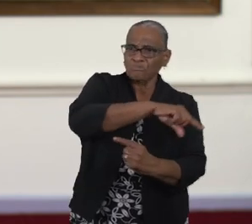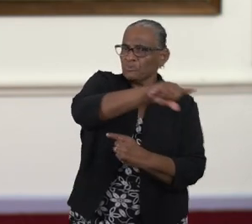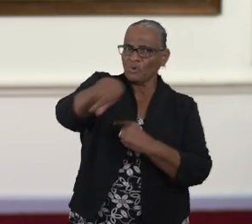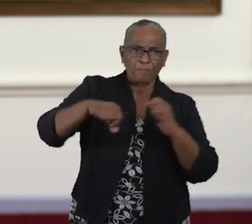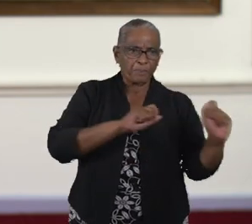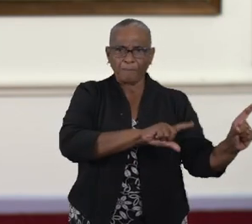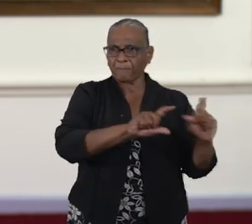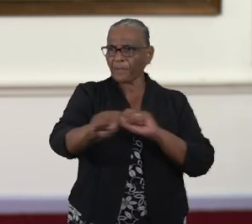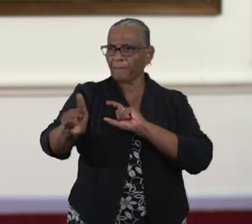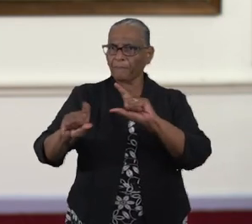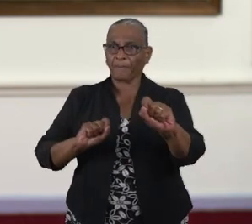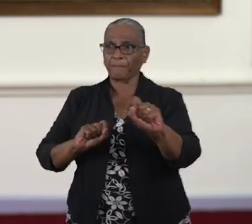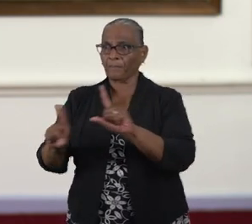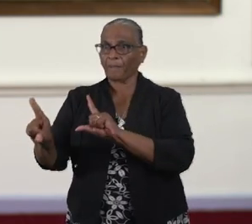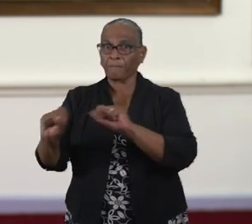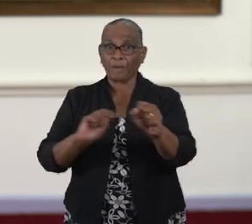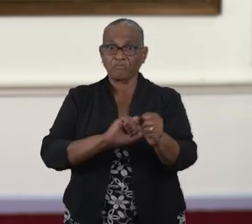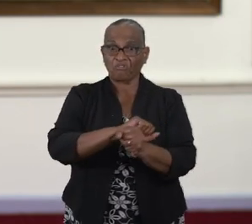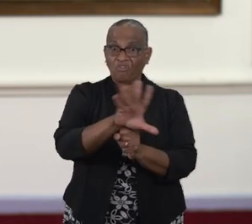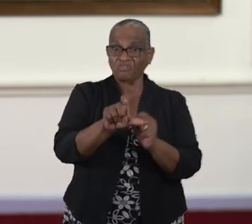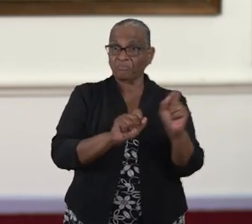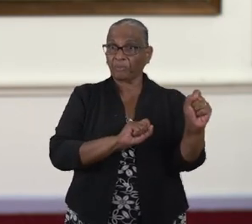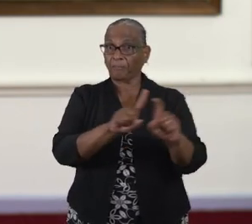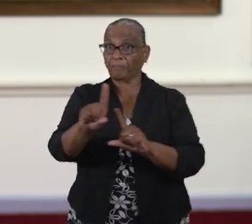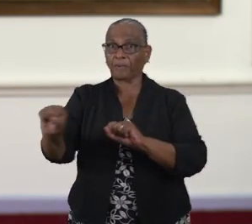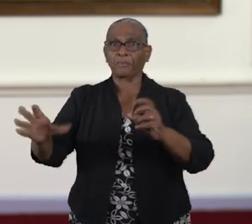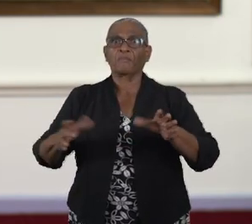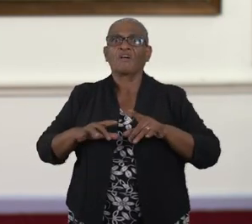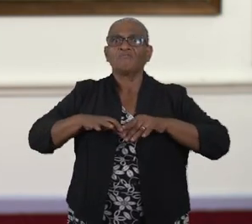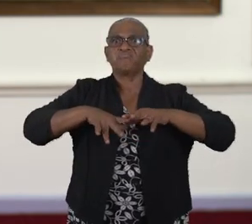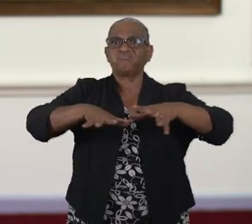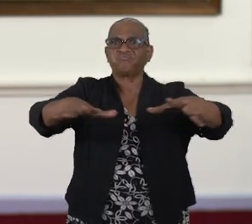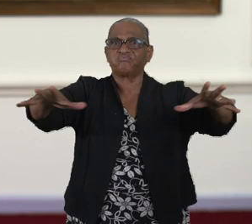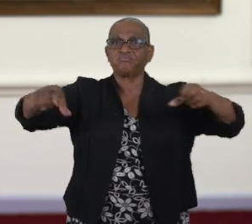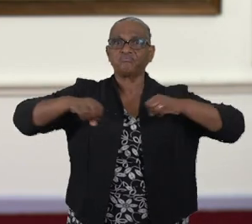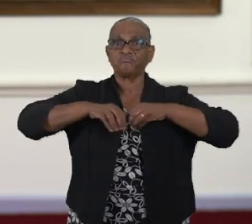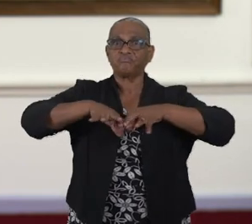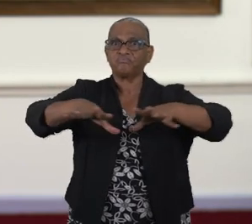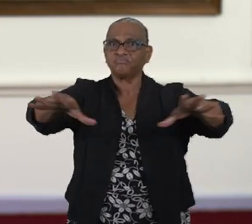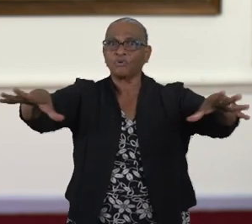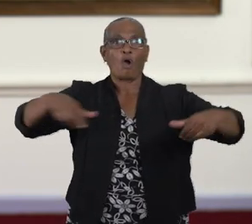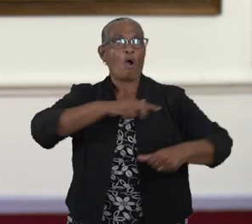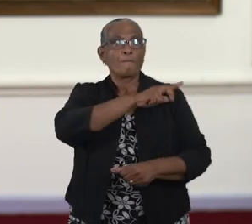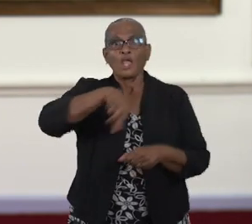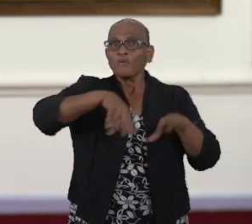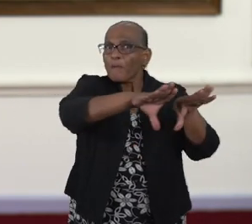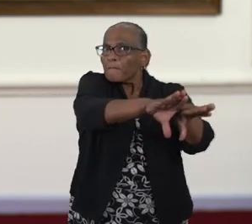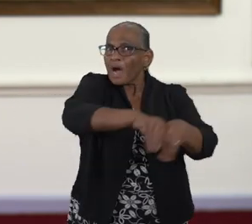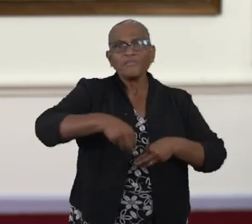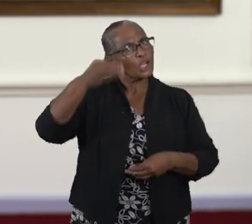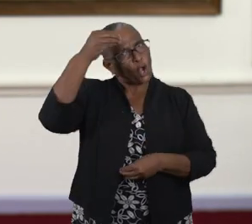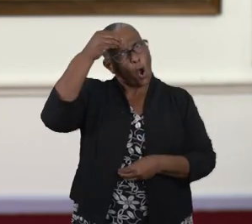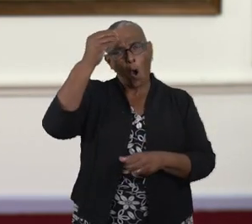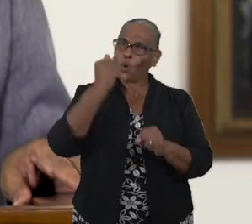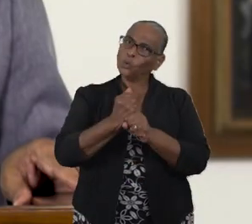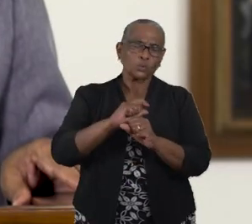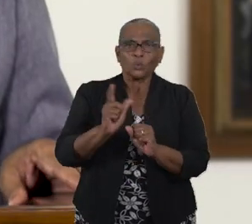zich heen slaan. Het blijft zich verspreiden. Omdat we ons niet optimaal houden aan de maatregelen.